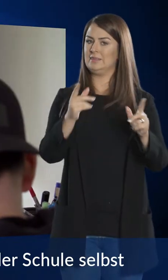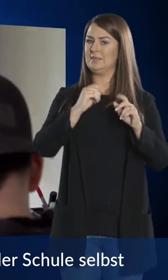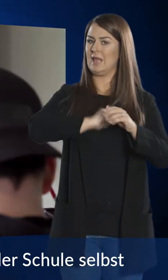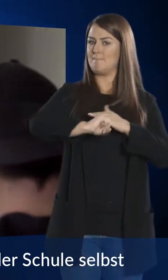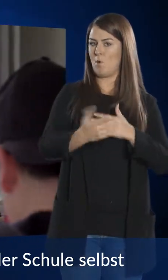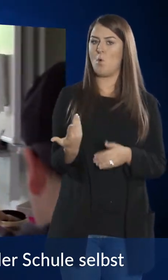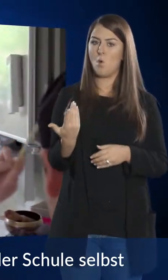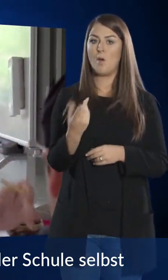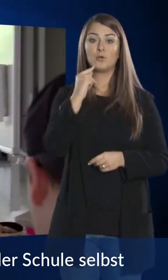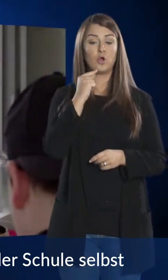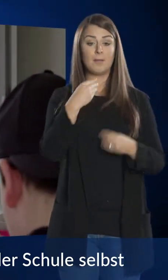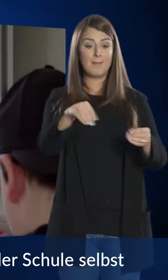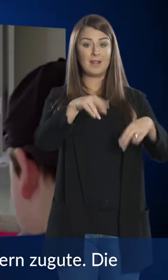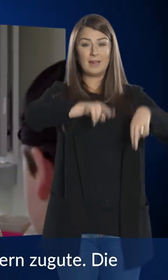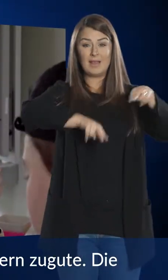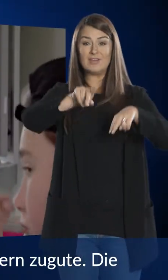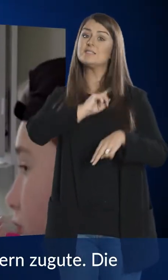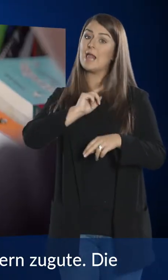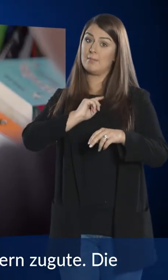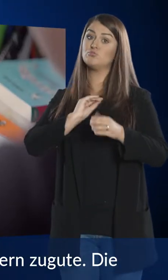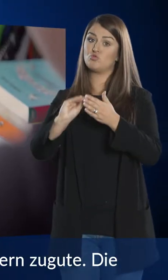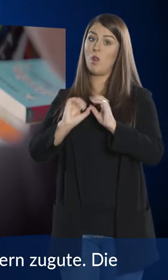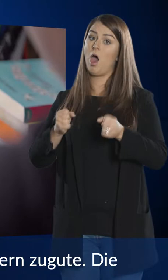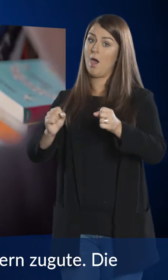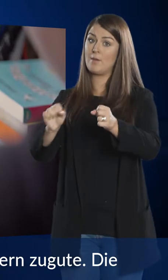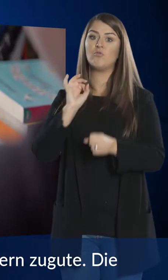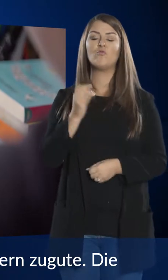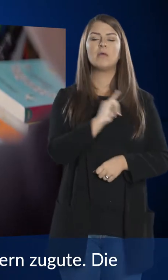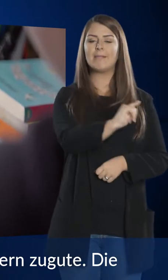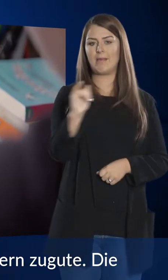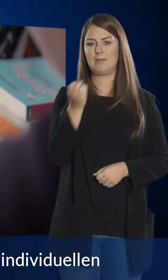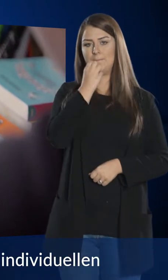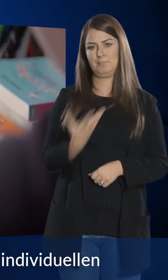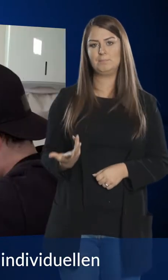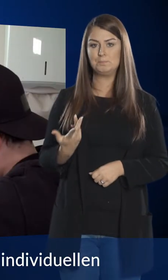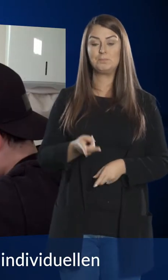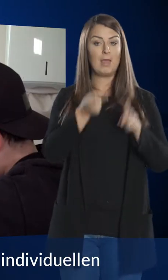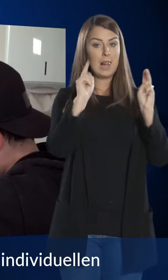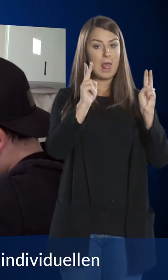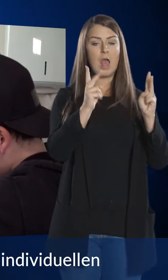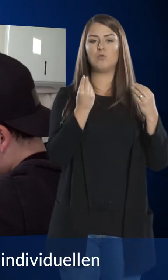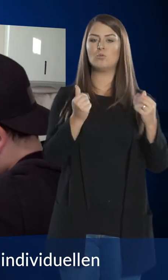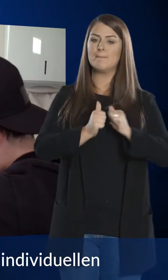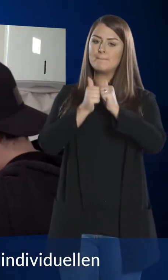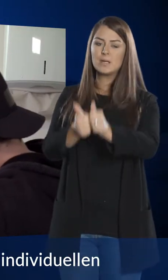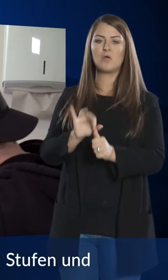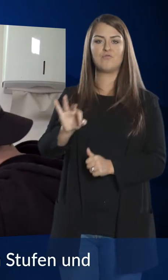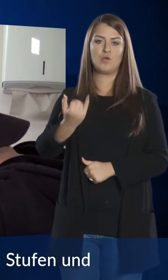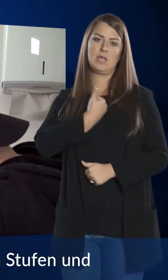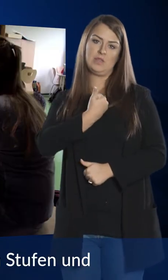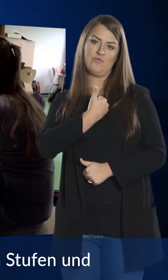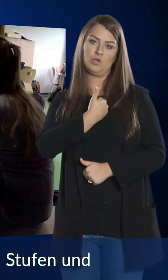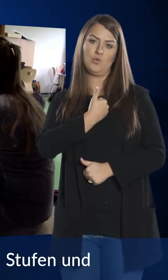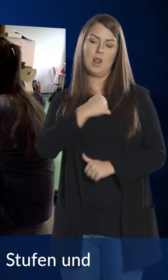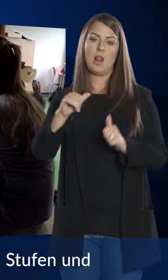Differenzierte Materialien von der Schule selbst erarbeitet, kommen allen Schülern zugute. Die Lehrer begleiten sie auf ihrem individuellen